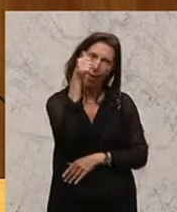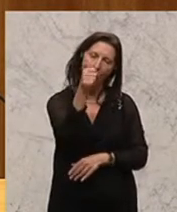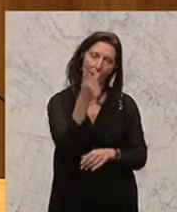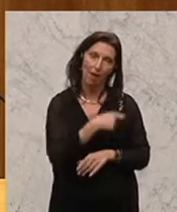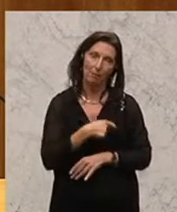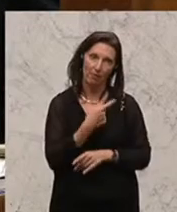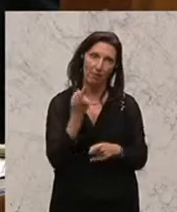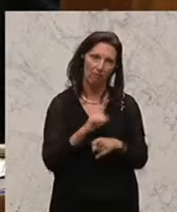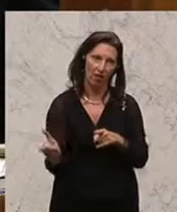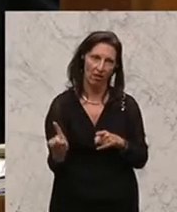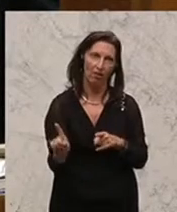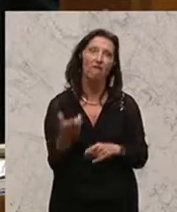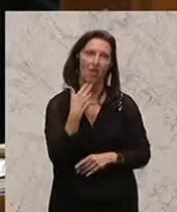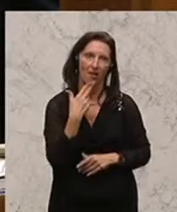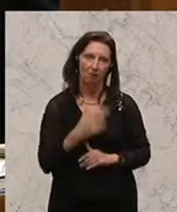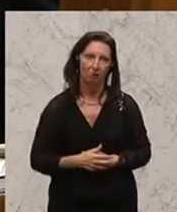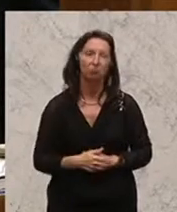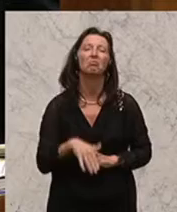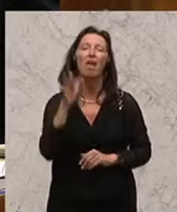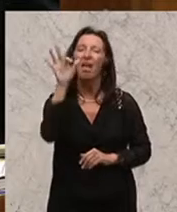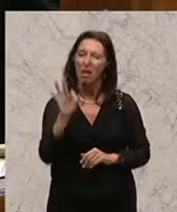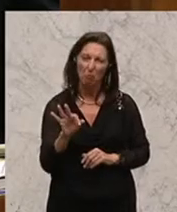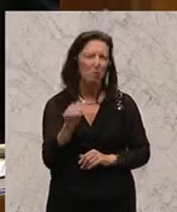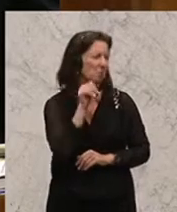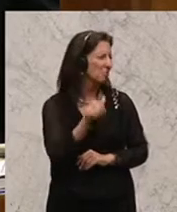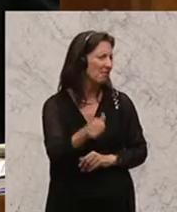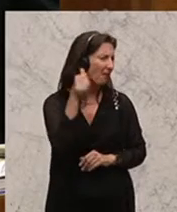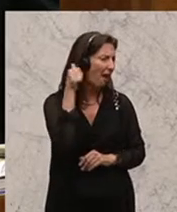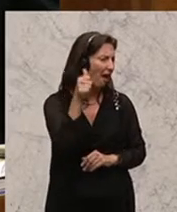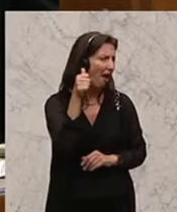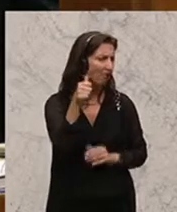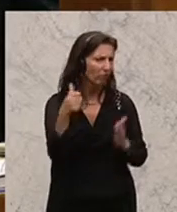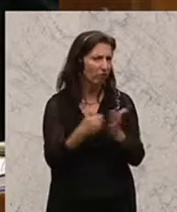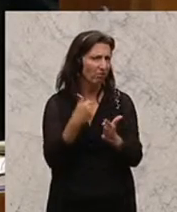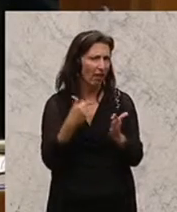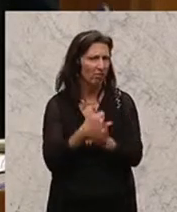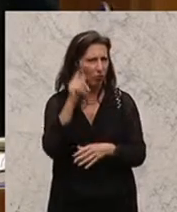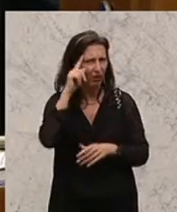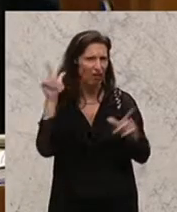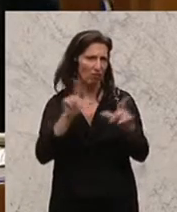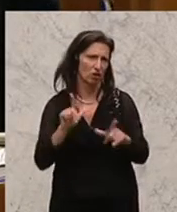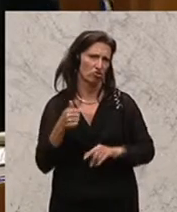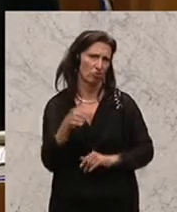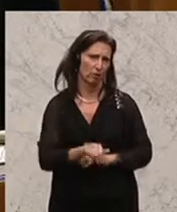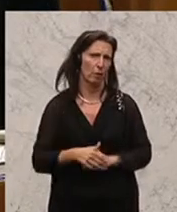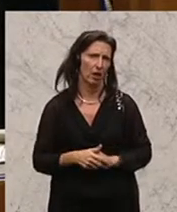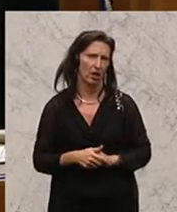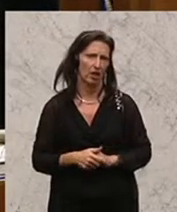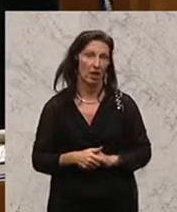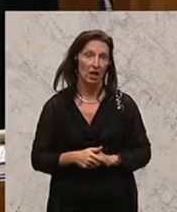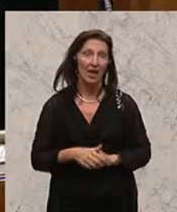Das war die FPÖ. Sie war mit keinem einzigen Repräsentanten bei der Gedenkveranstaltung zu